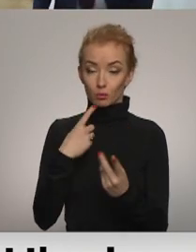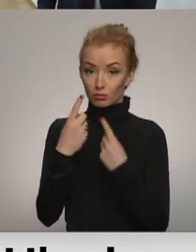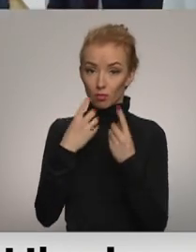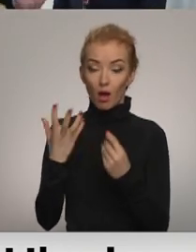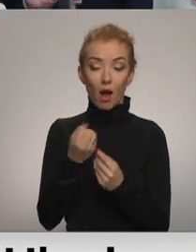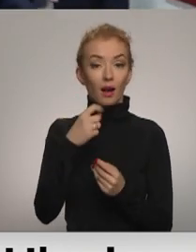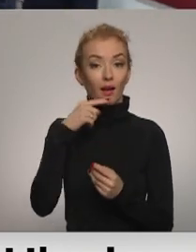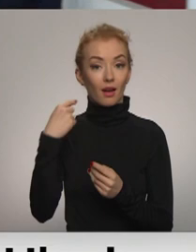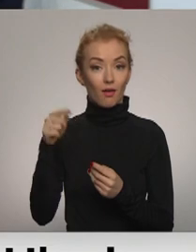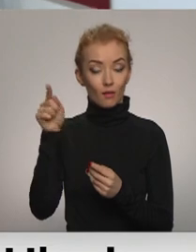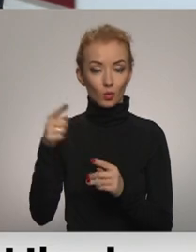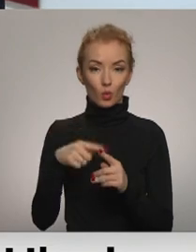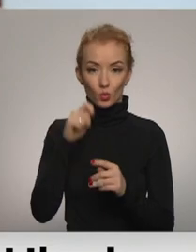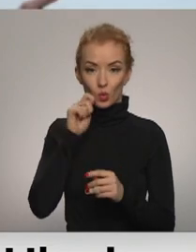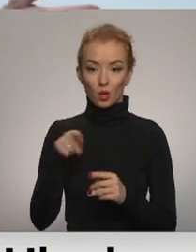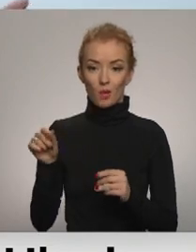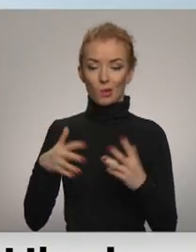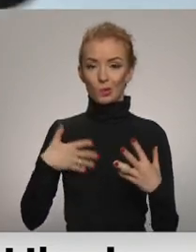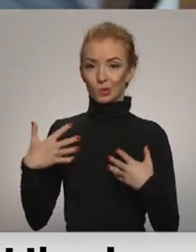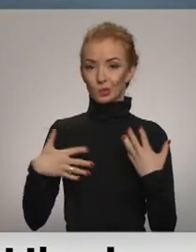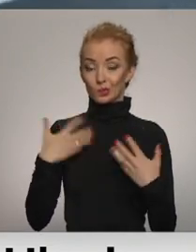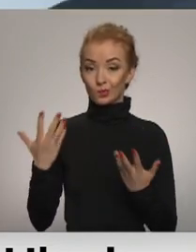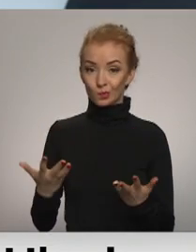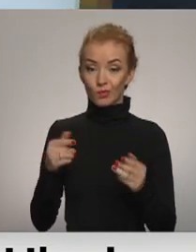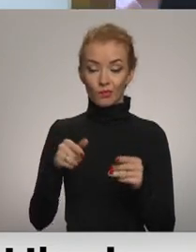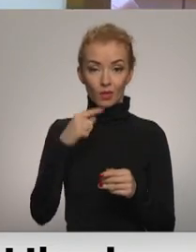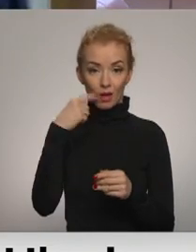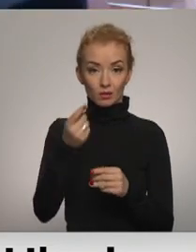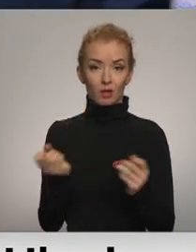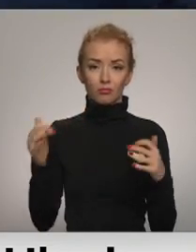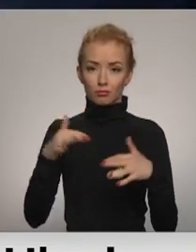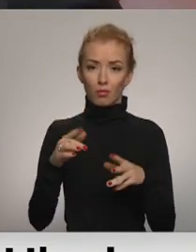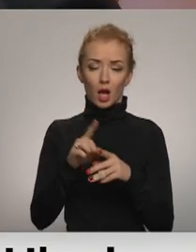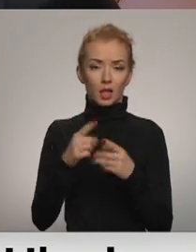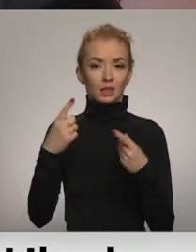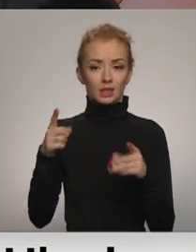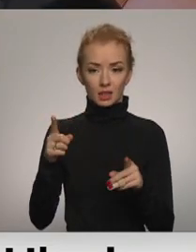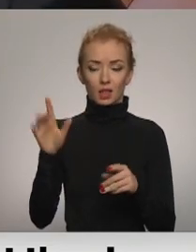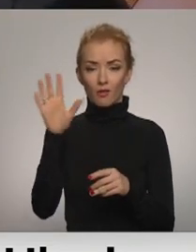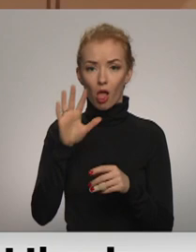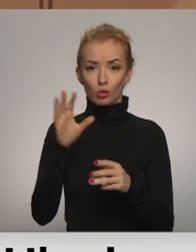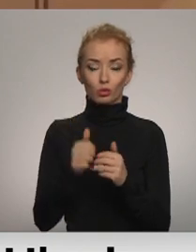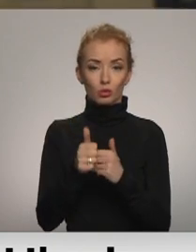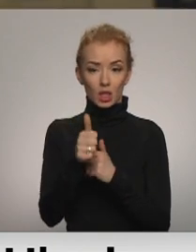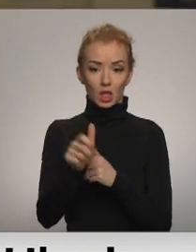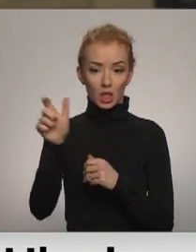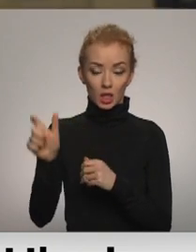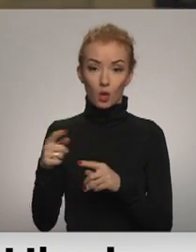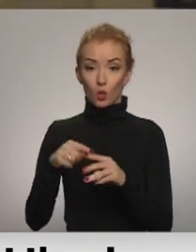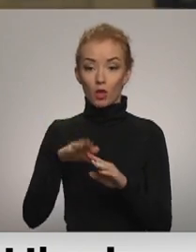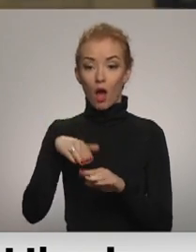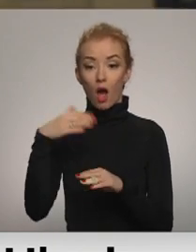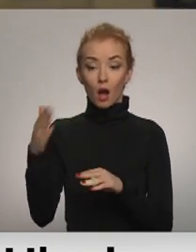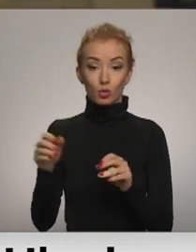Krieviju. Un tas, protams, Ukraiņas ir ļoti satraucis. Te jāsaka, ir ierdušies arī citi partnerības valstu līderi. Un ārpus